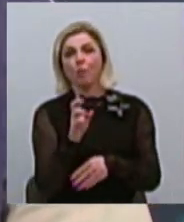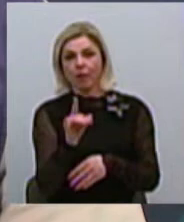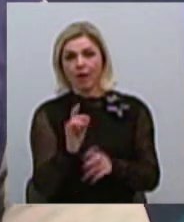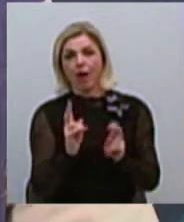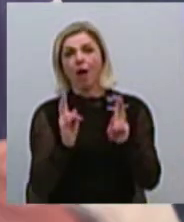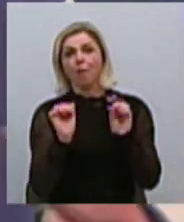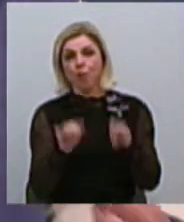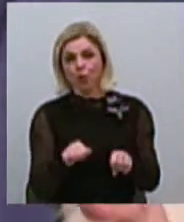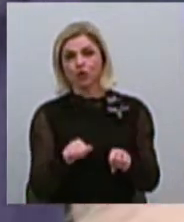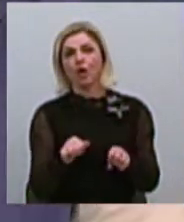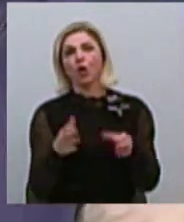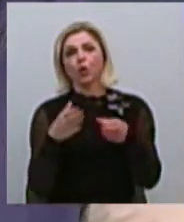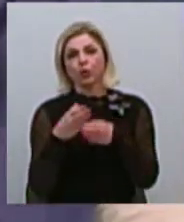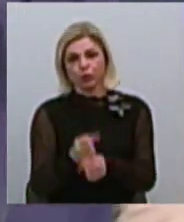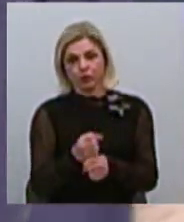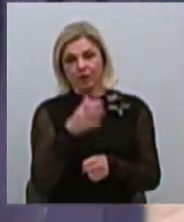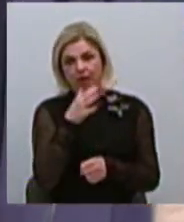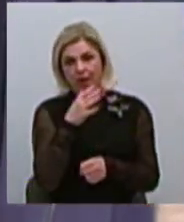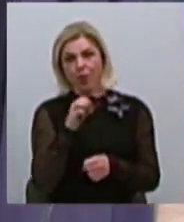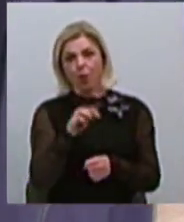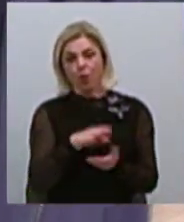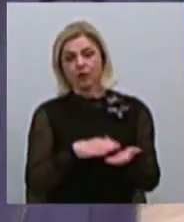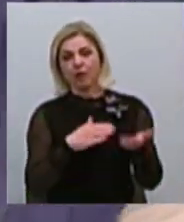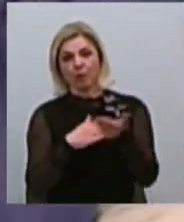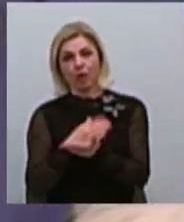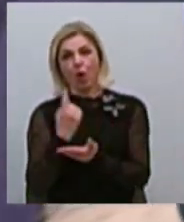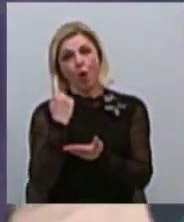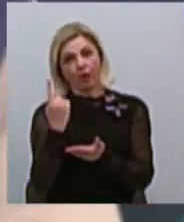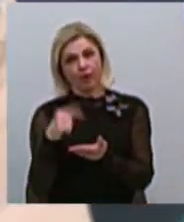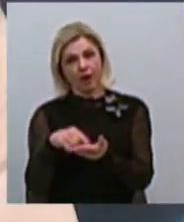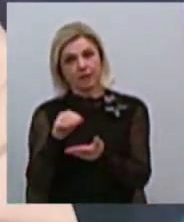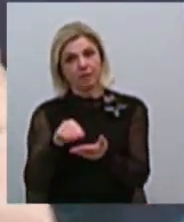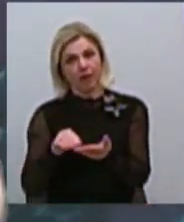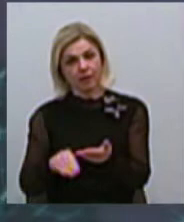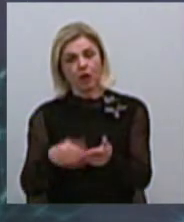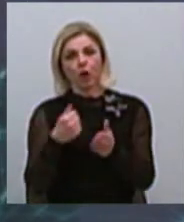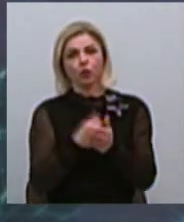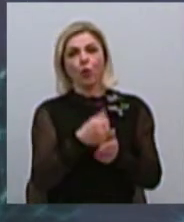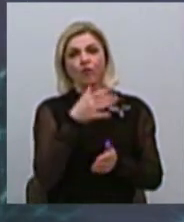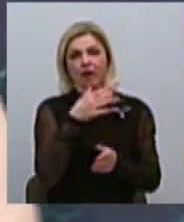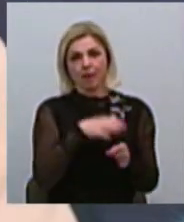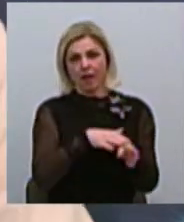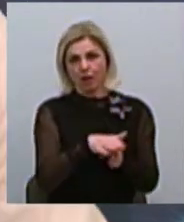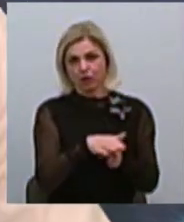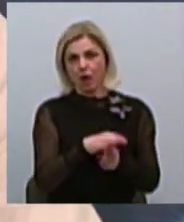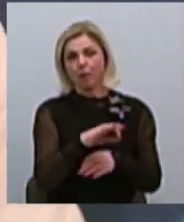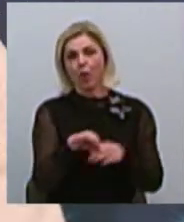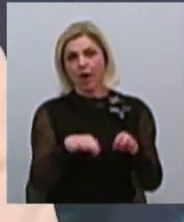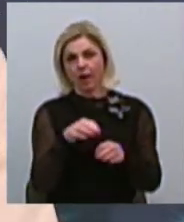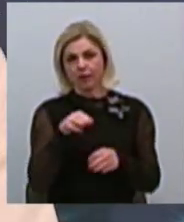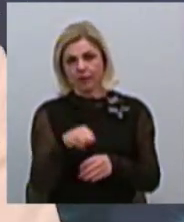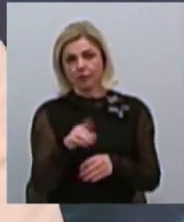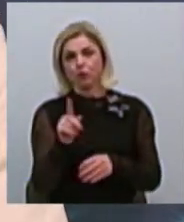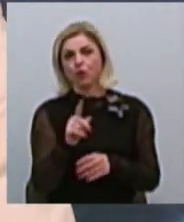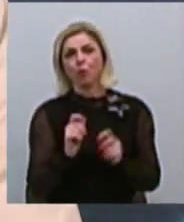зузити время от подачі проєкта, де одна смета, до времени реалізації проєкта, щоб удорожання було